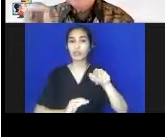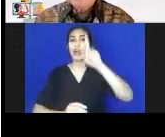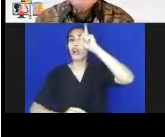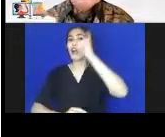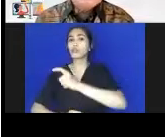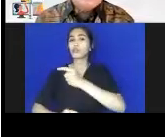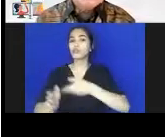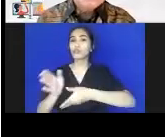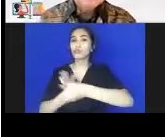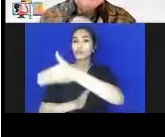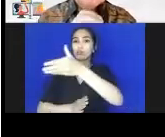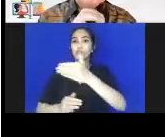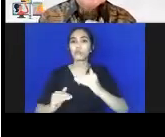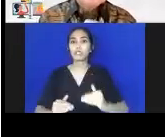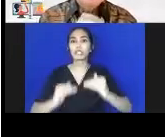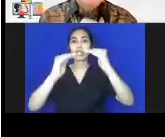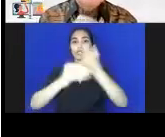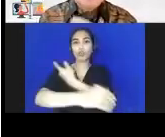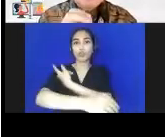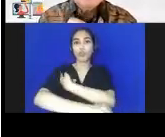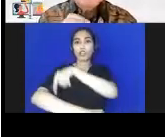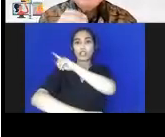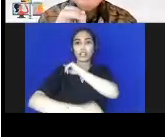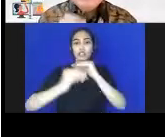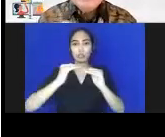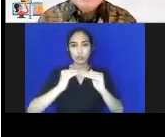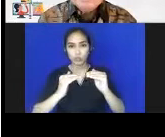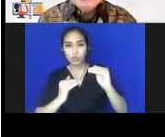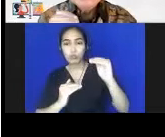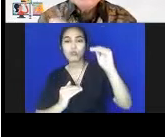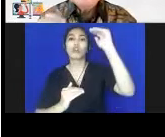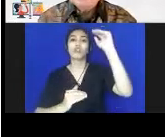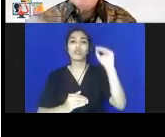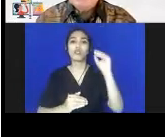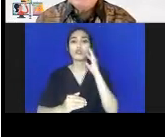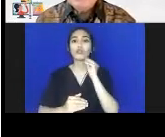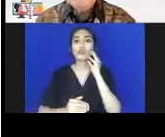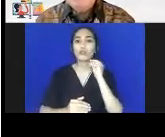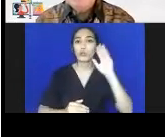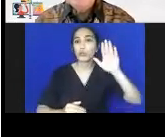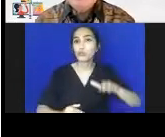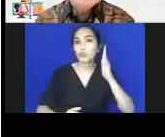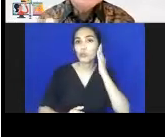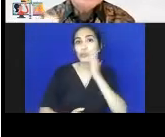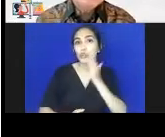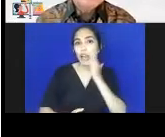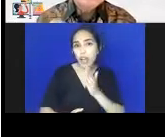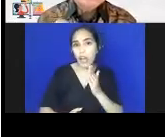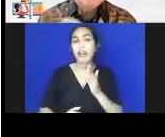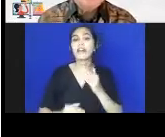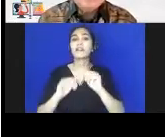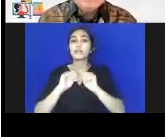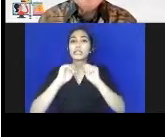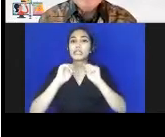untuk meningkatkan kualitas tumbuh kembang anak usia dini, dan kesiapan anak memasuki jenjang